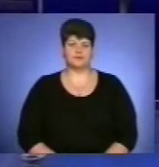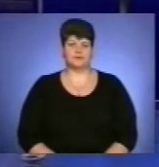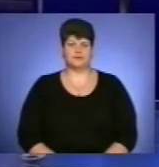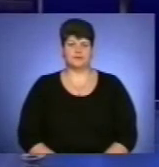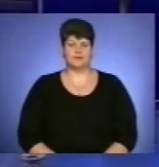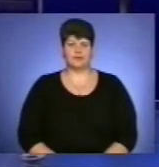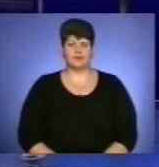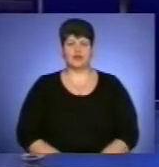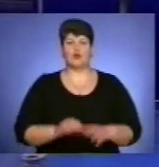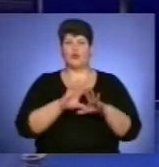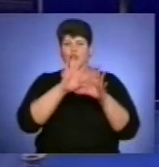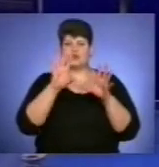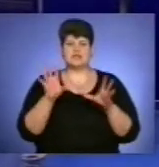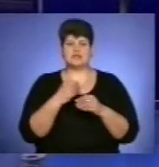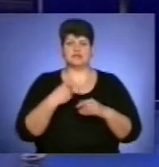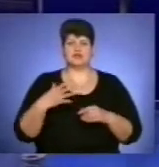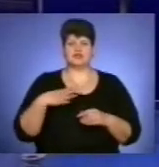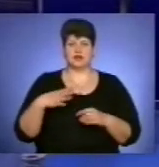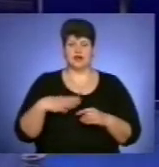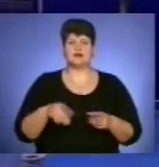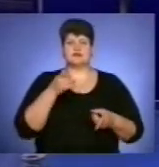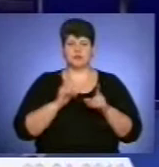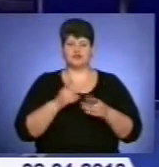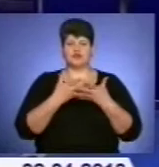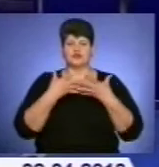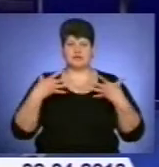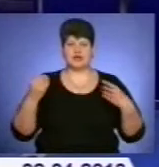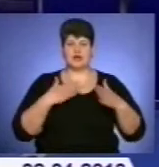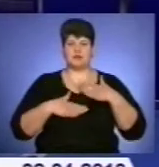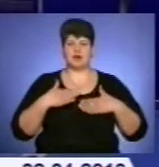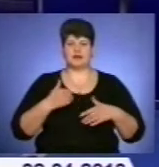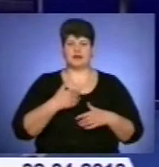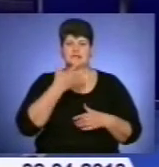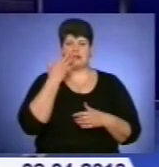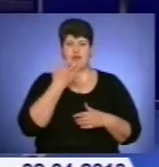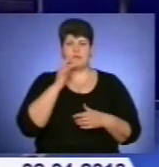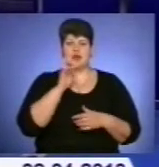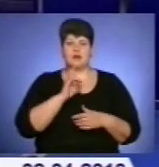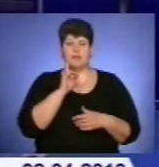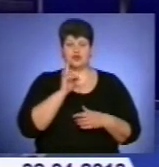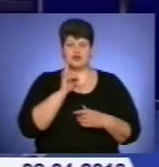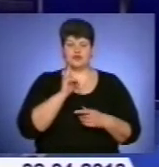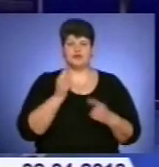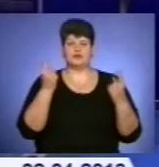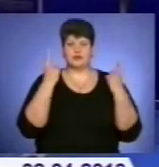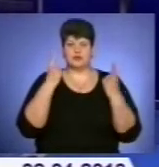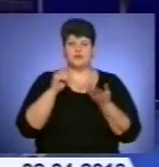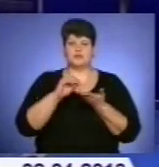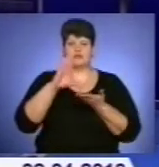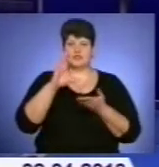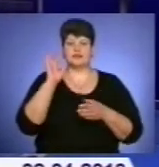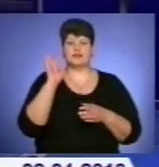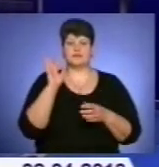Усі ми з нетерпінням чекаємо справжньої весни, яка порадувала нас теплом. Та поки що значно підвищення температури повітря